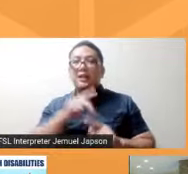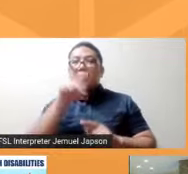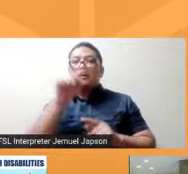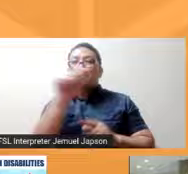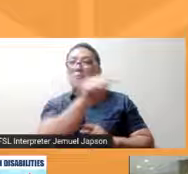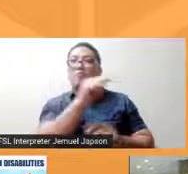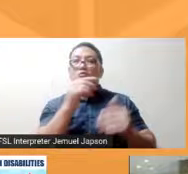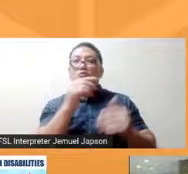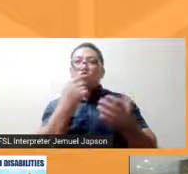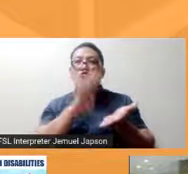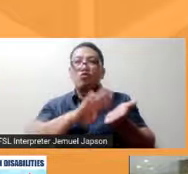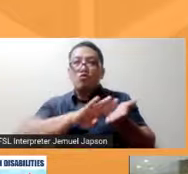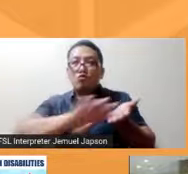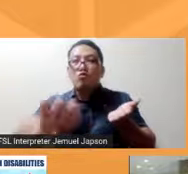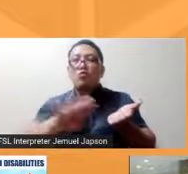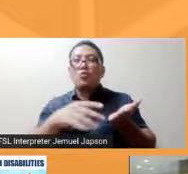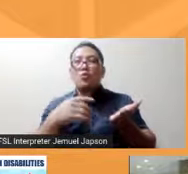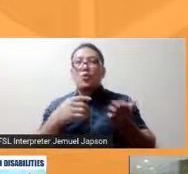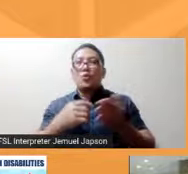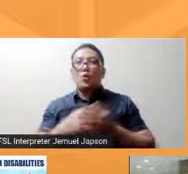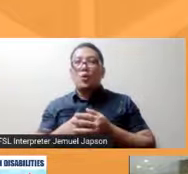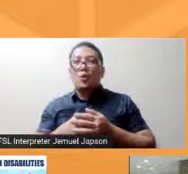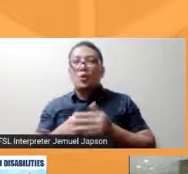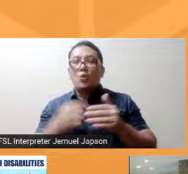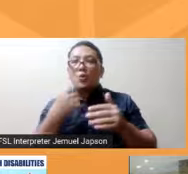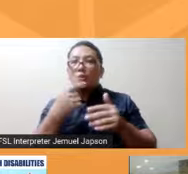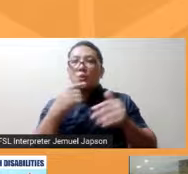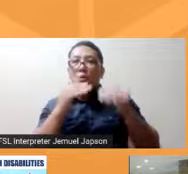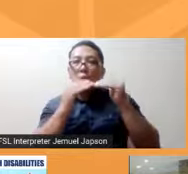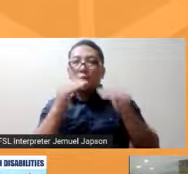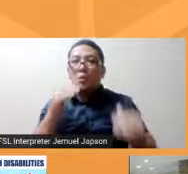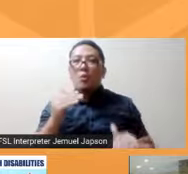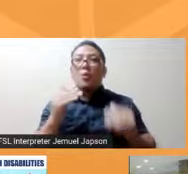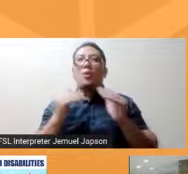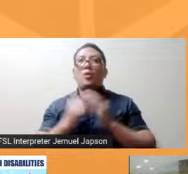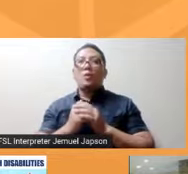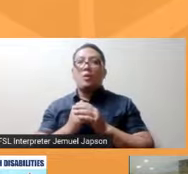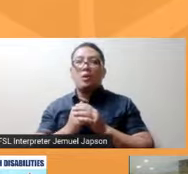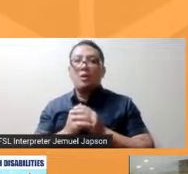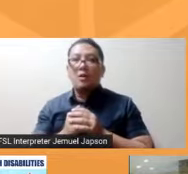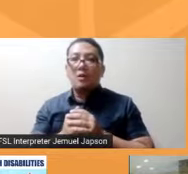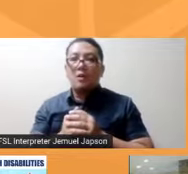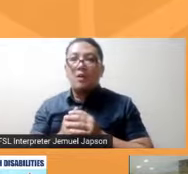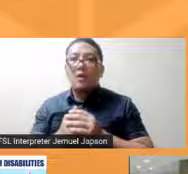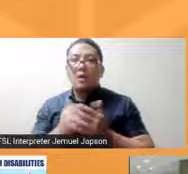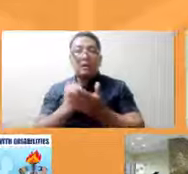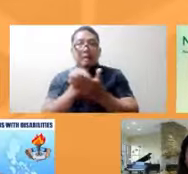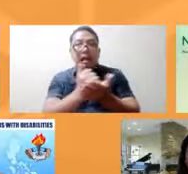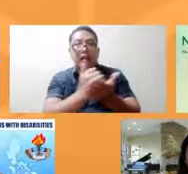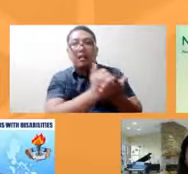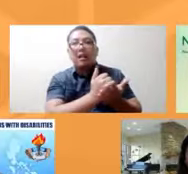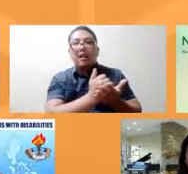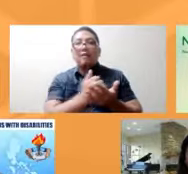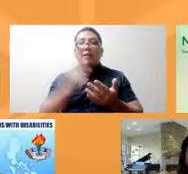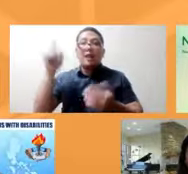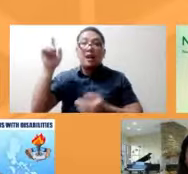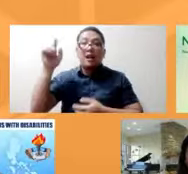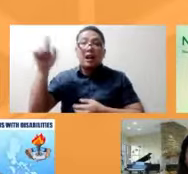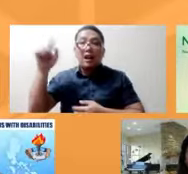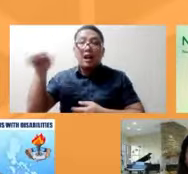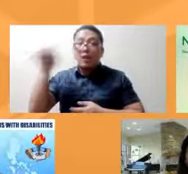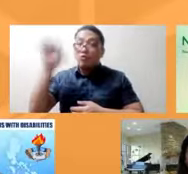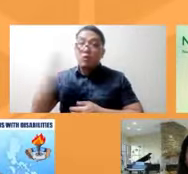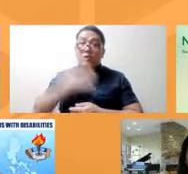alam mo ang kandidato kapatid kapatid media at basically gusto nila